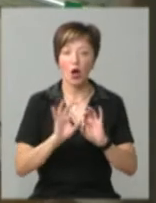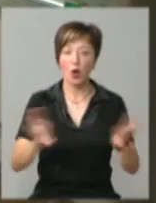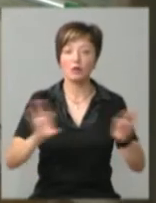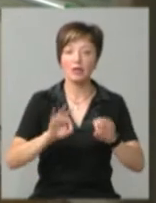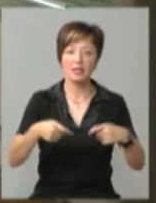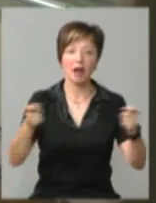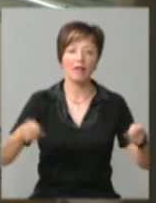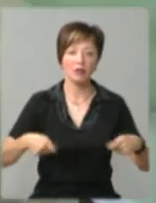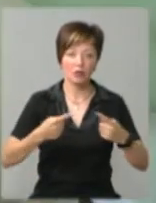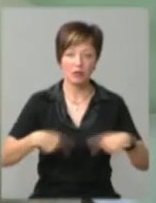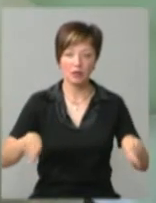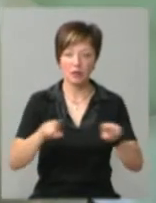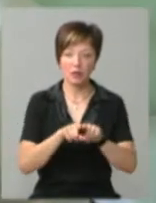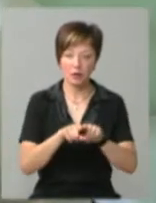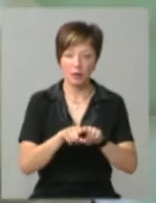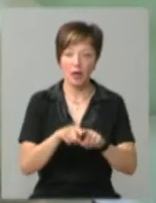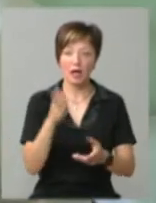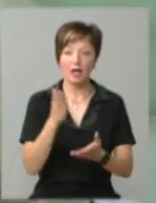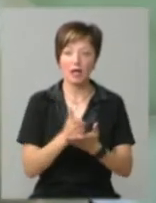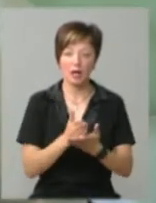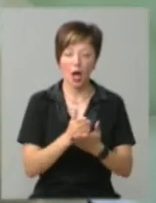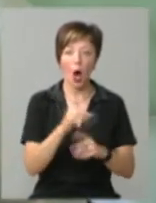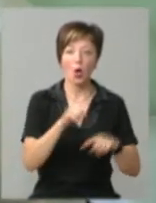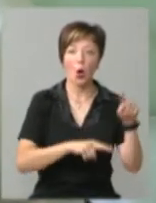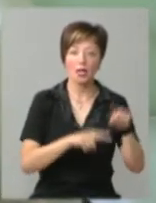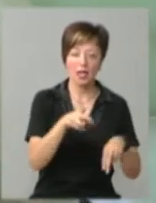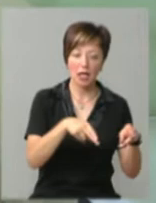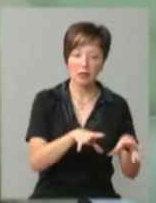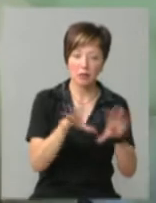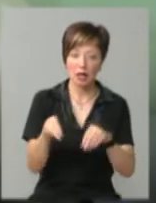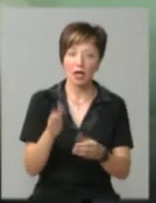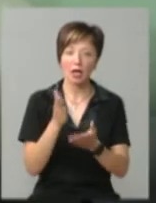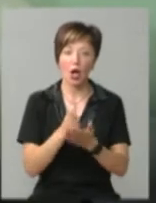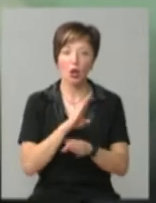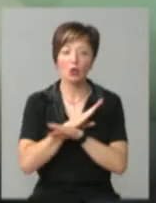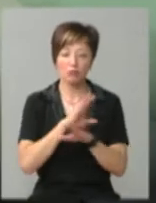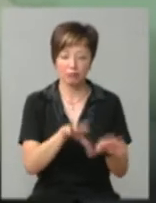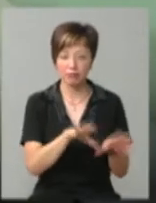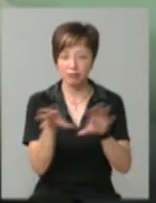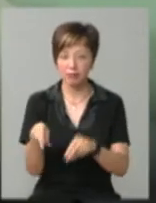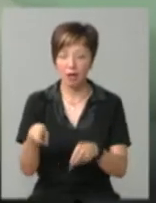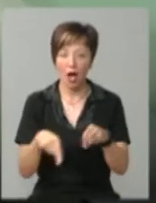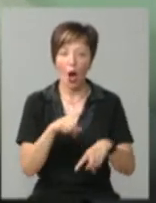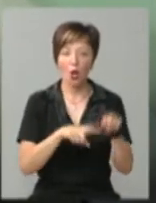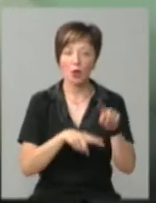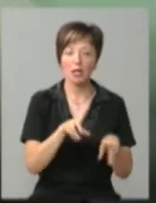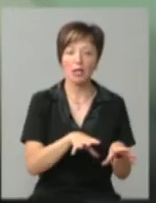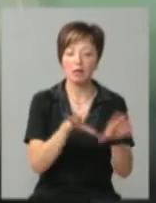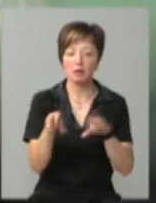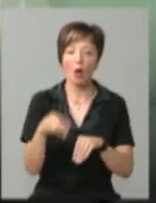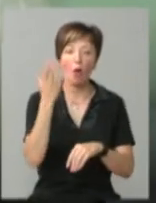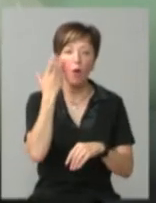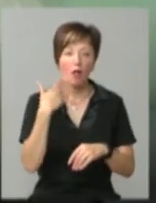відділенням Олексій Підмурняк. Є родинна трансплантація і є трупна трансплантація. Родинна трансплантація – це тоді,